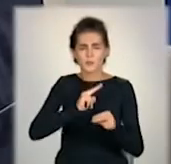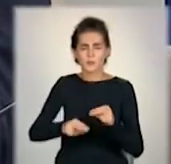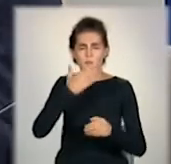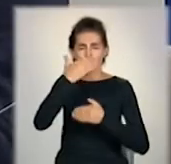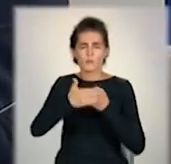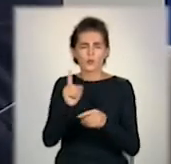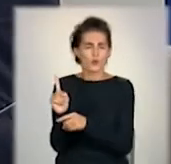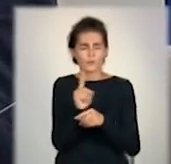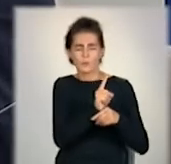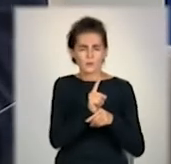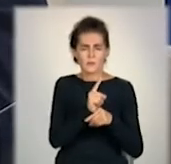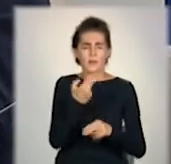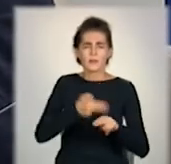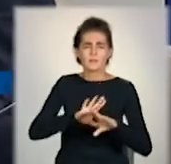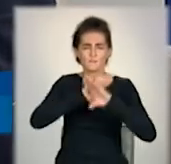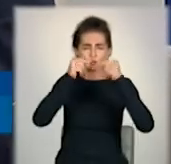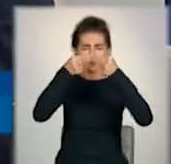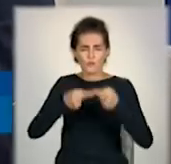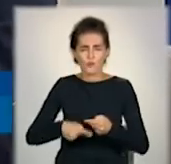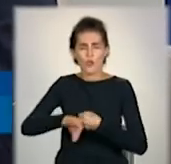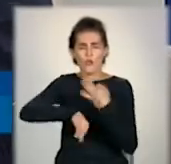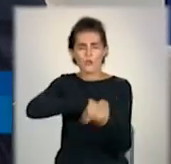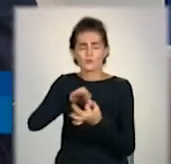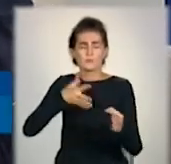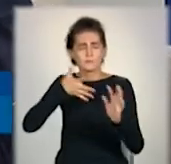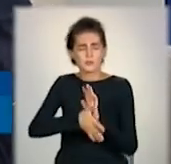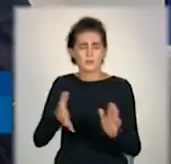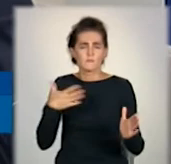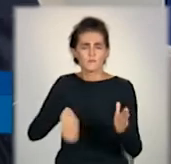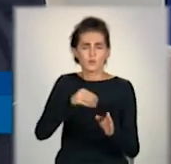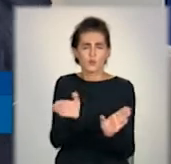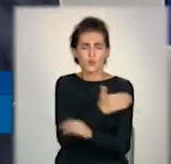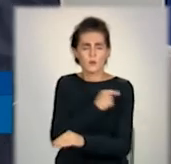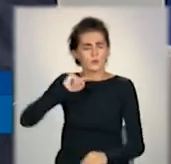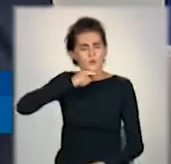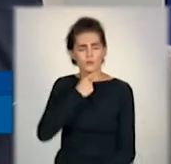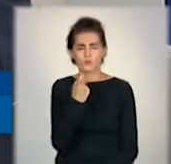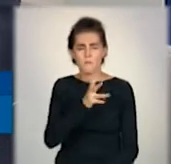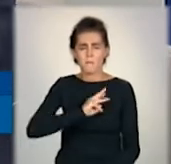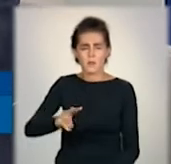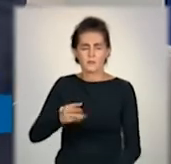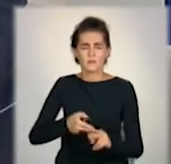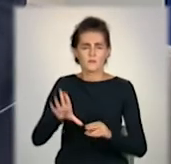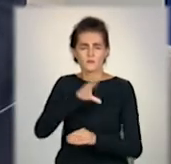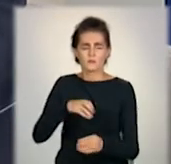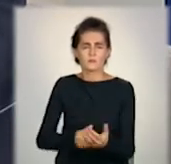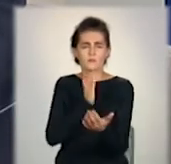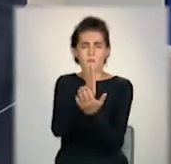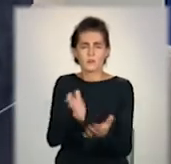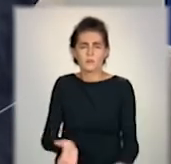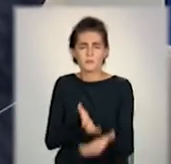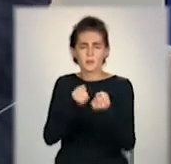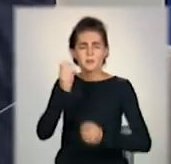нормативних. Звідомо, ми вбрали ці злішні потери і зекономили 100 мільйонів, які диверсифіціровані направили на підтримку цього